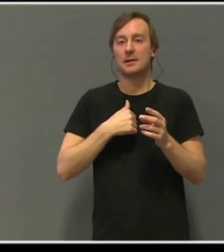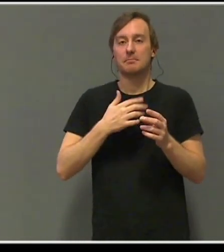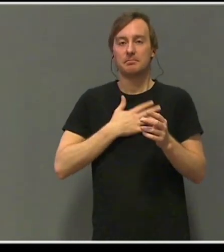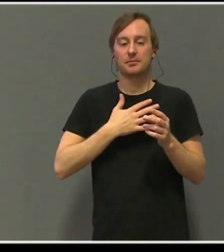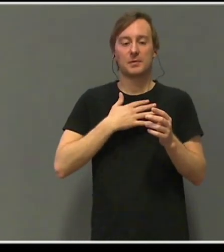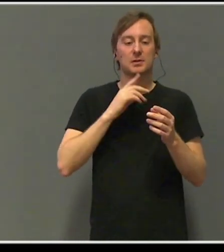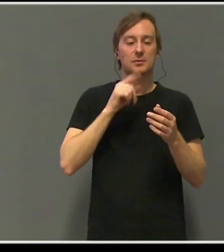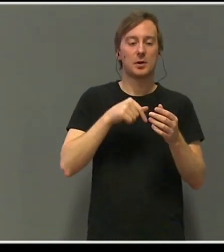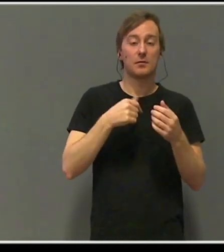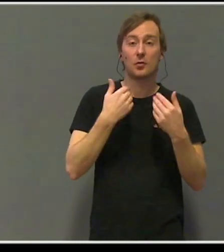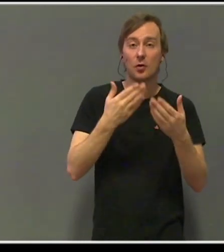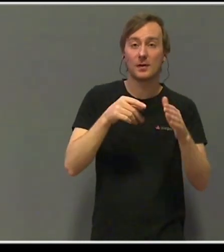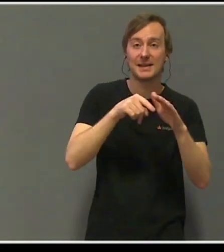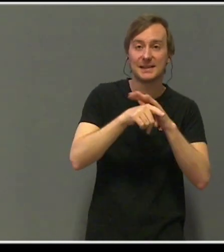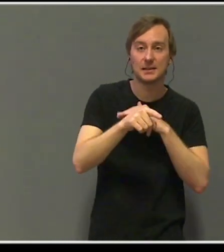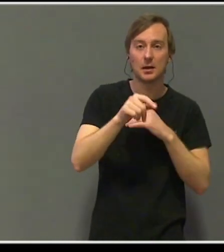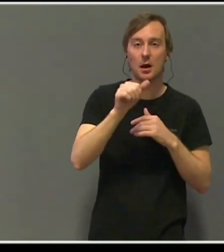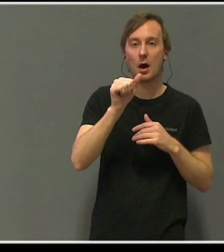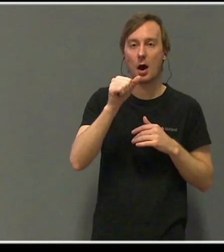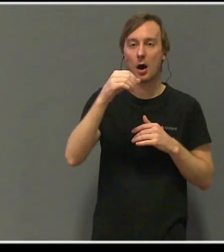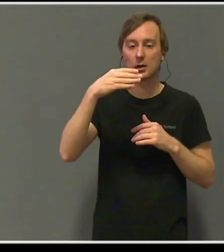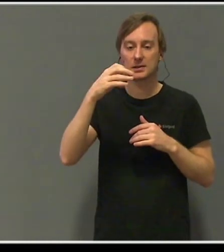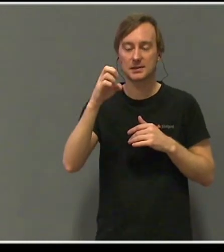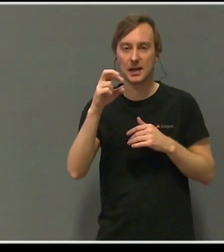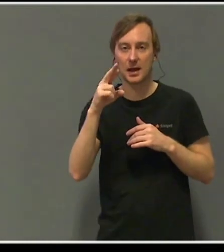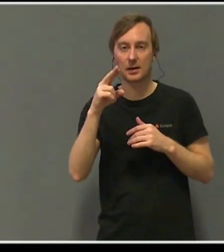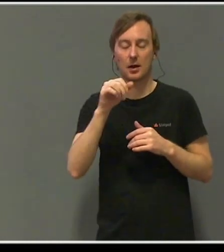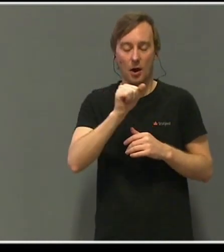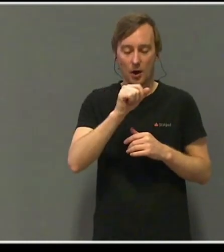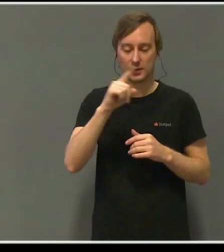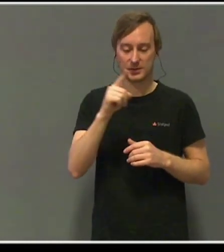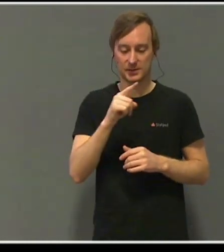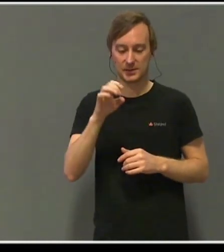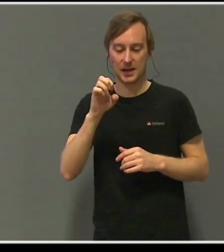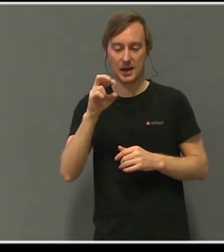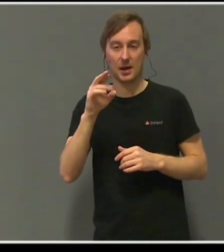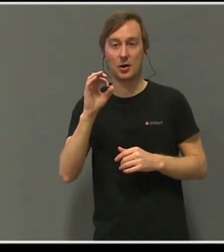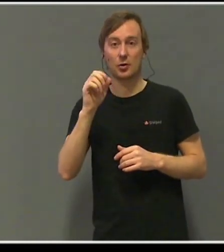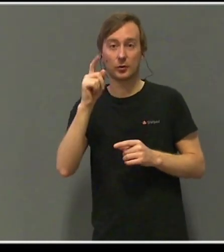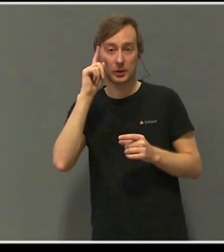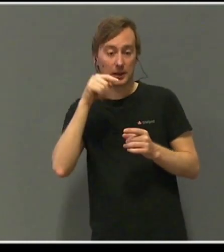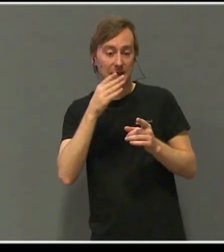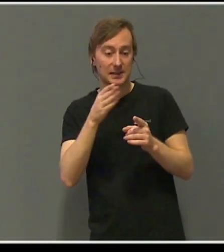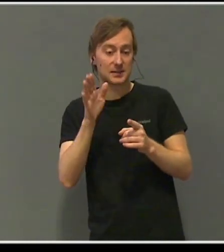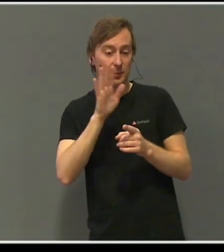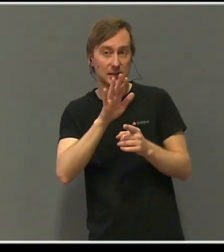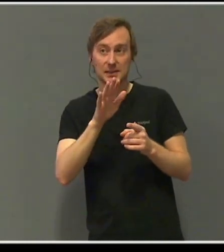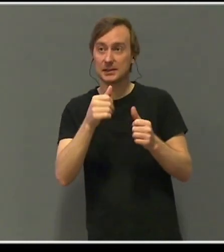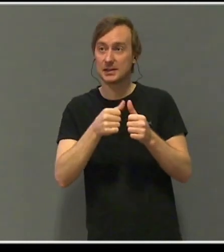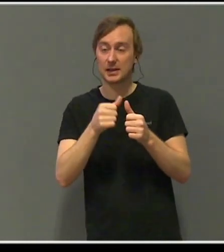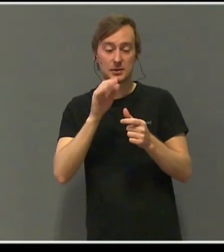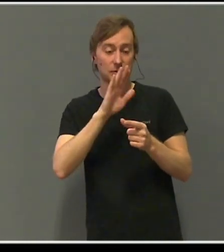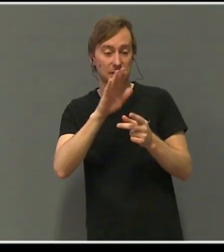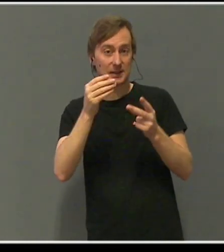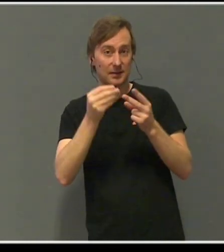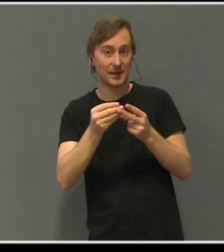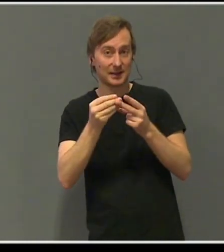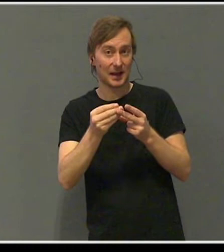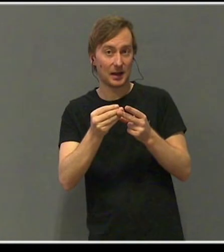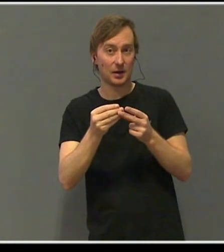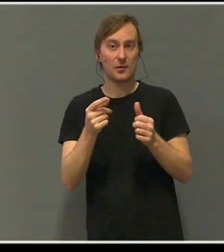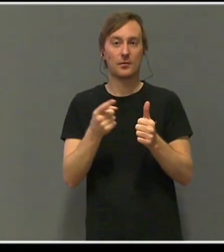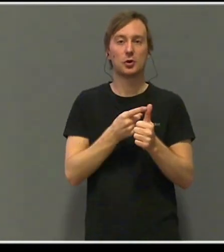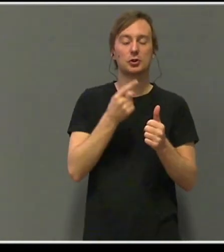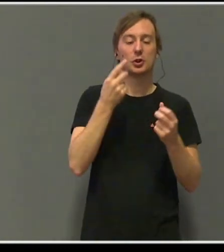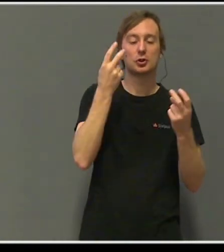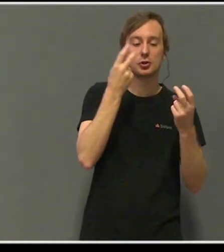inn i Azeroth for å hilse på hans venner og kjærester. Søk først å forstå, for